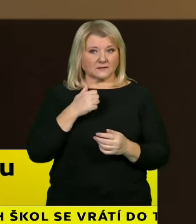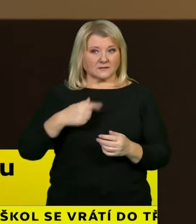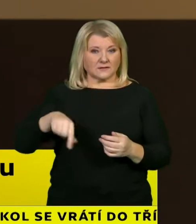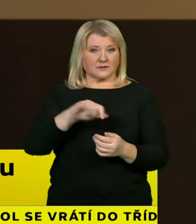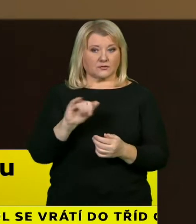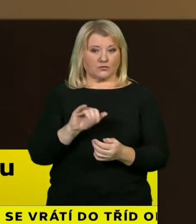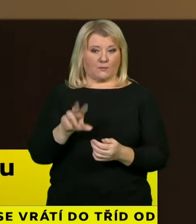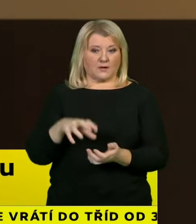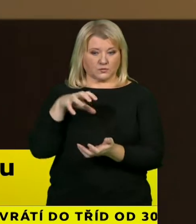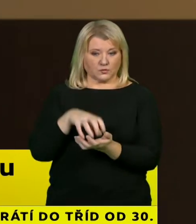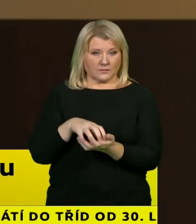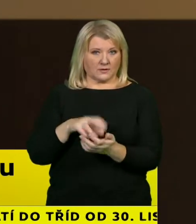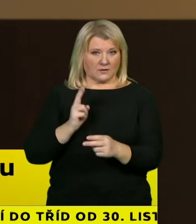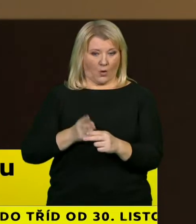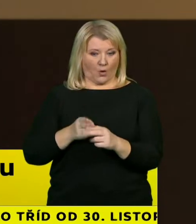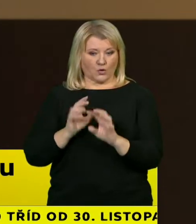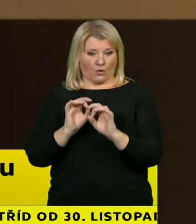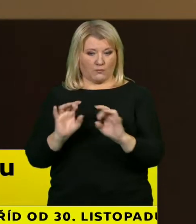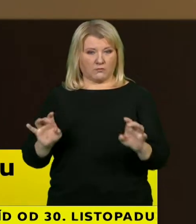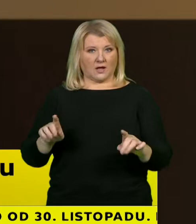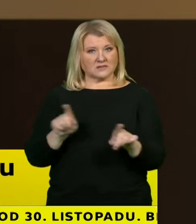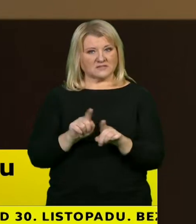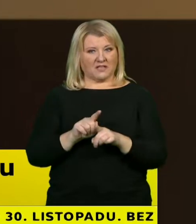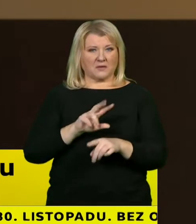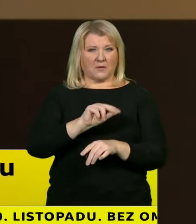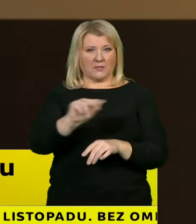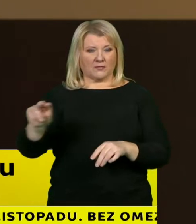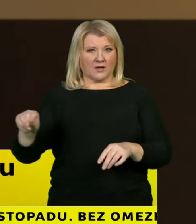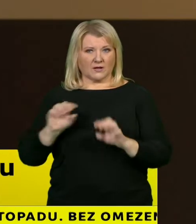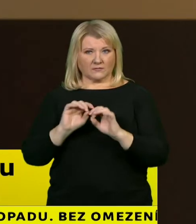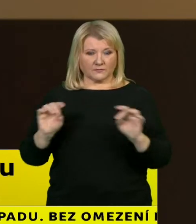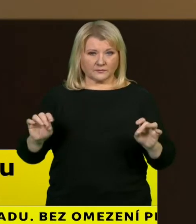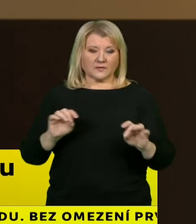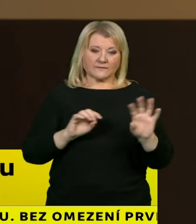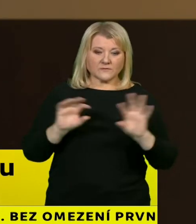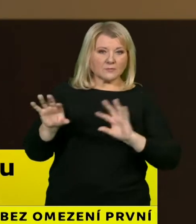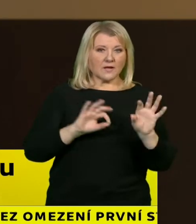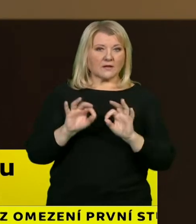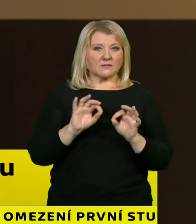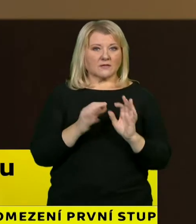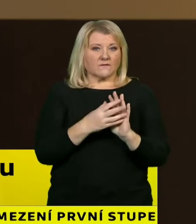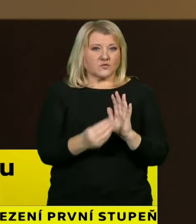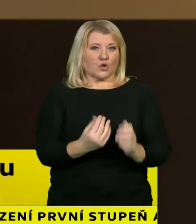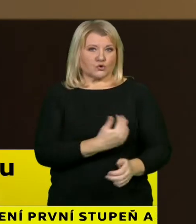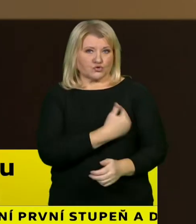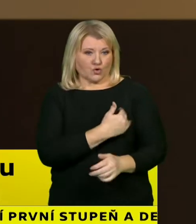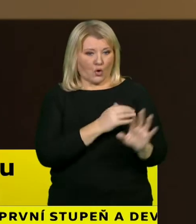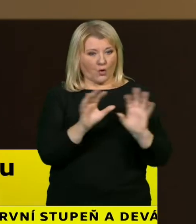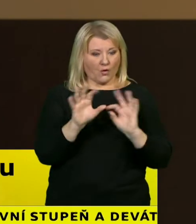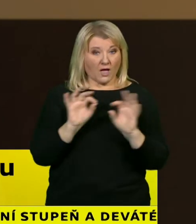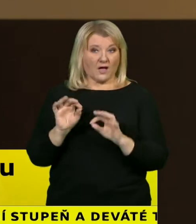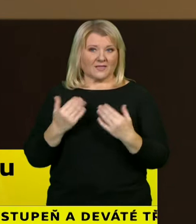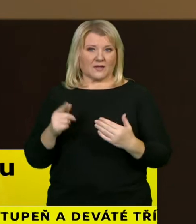choroba rozšířena rovnoměrně, což naše populace je, vyberete určité vzorky škol a na tom teď spolupracují obědve